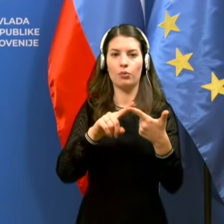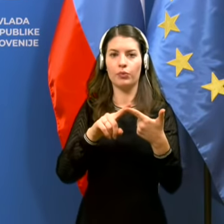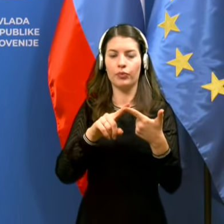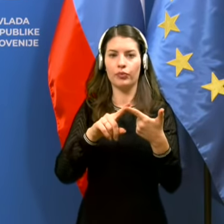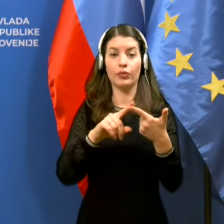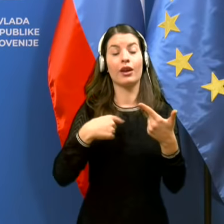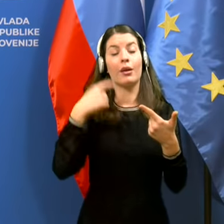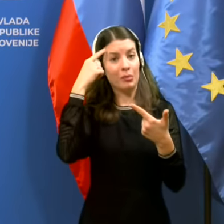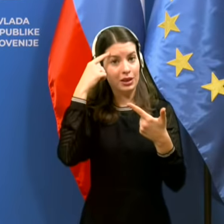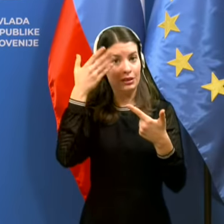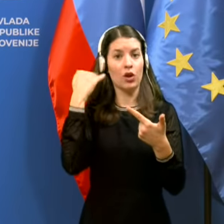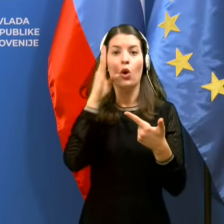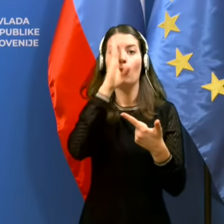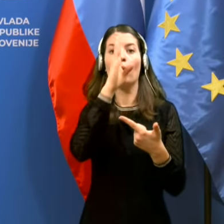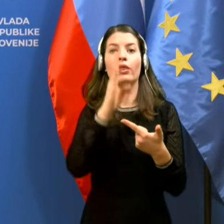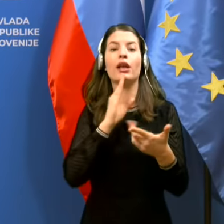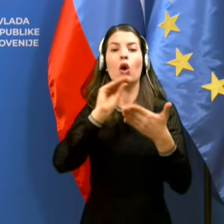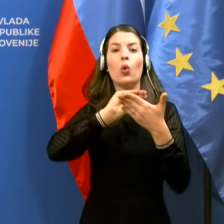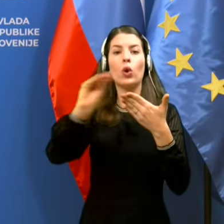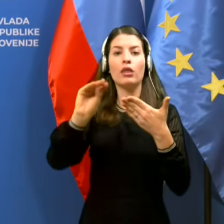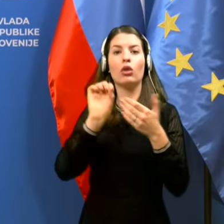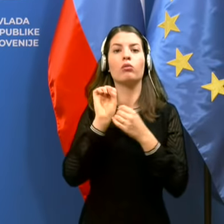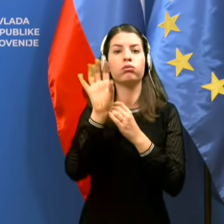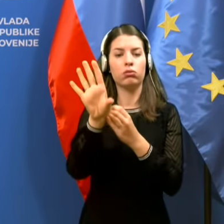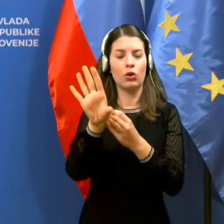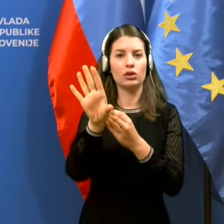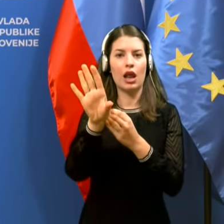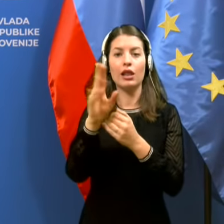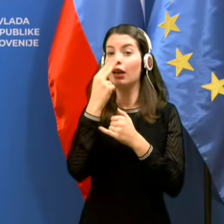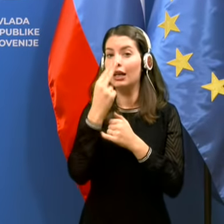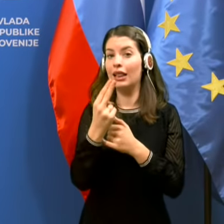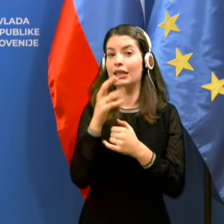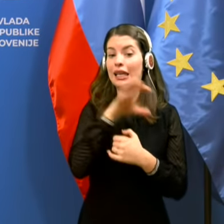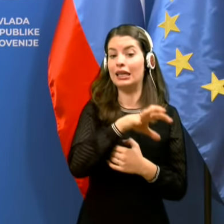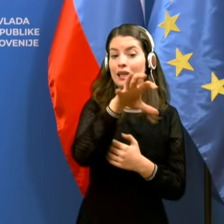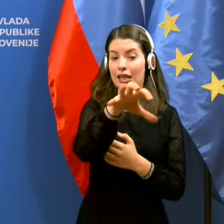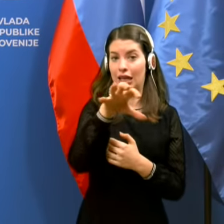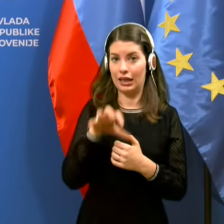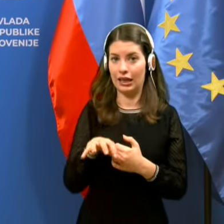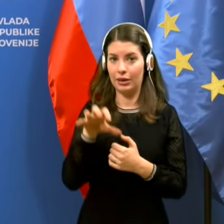Mislim, da pa v ponedeljek je šel vladen dopis ven glede regij